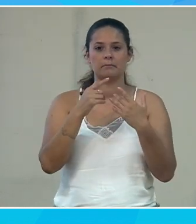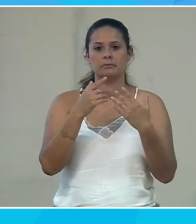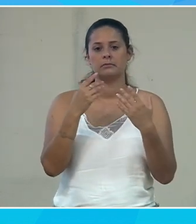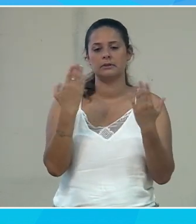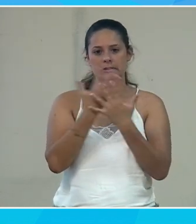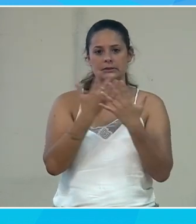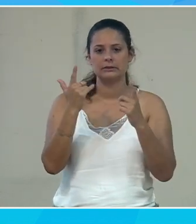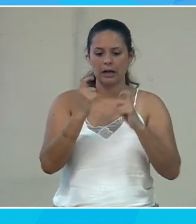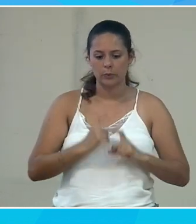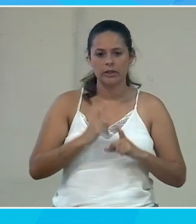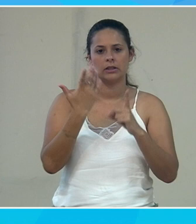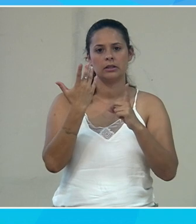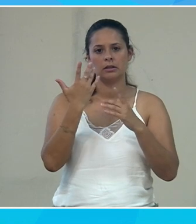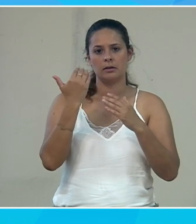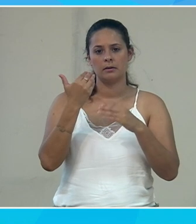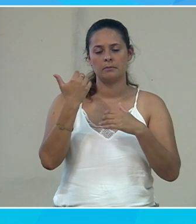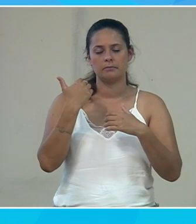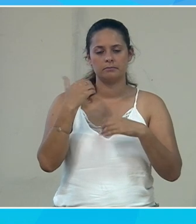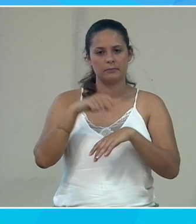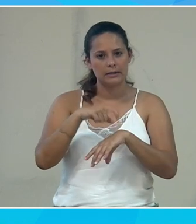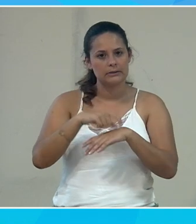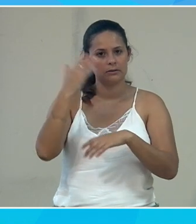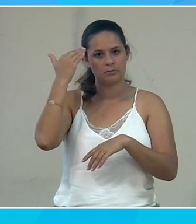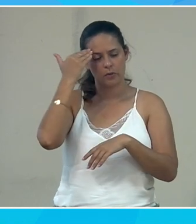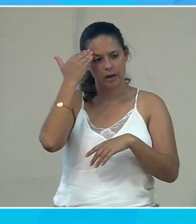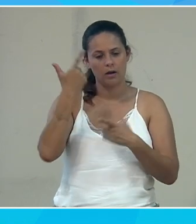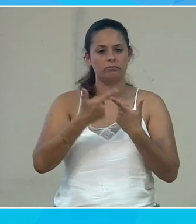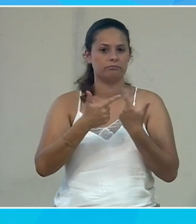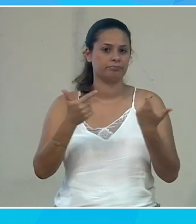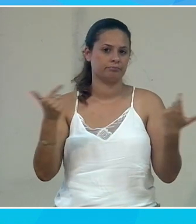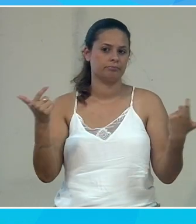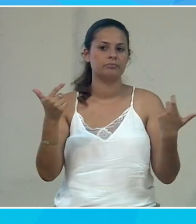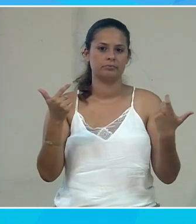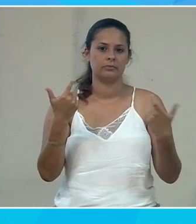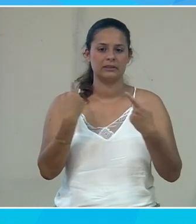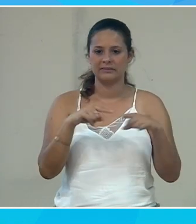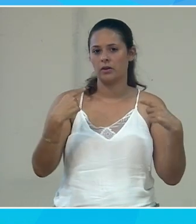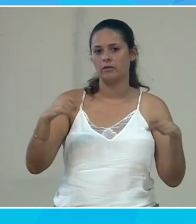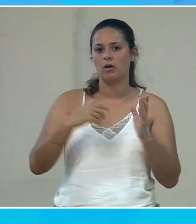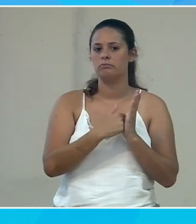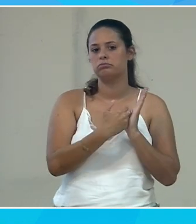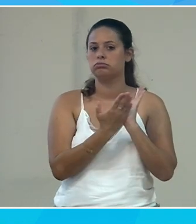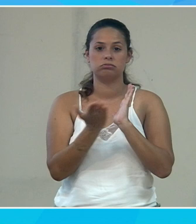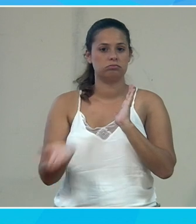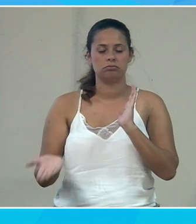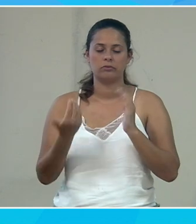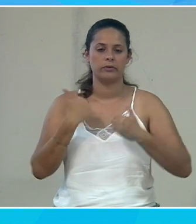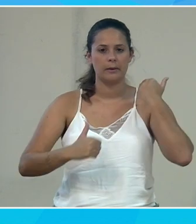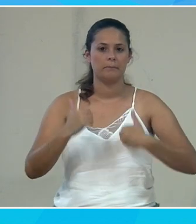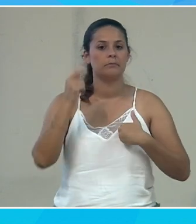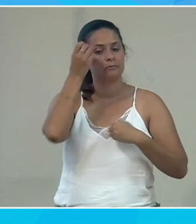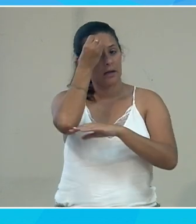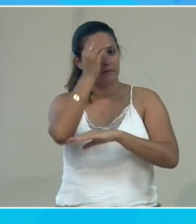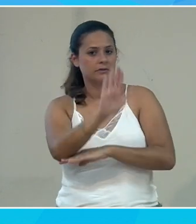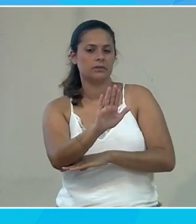etc., la neurodiversité, les maladies mentales. Donc, il y a plein de formes de handicap très, très différentes. Et alors, selon vous,